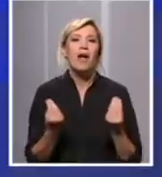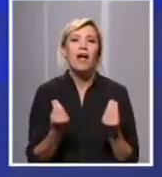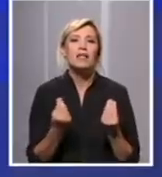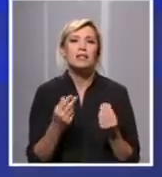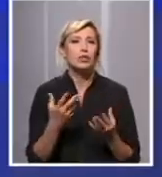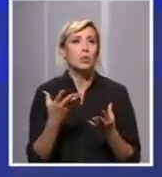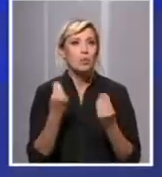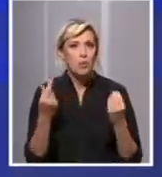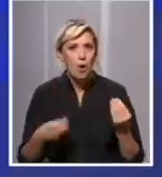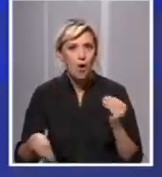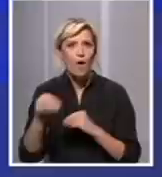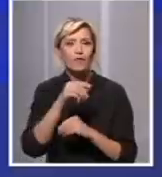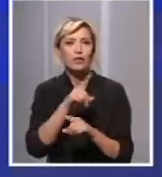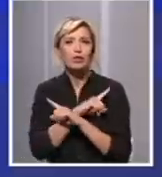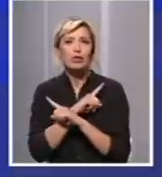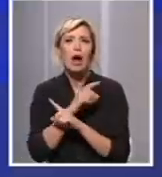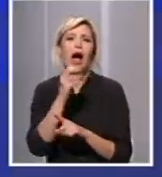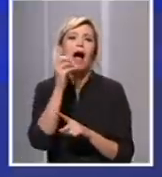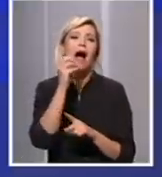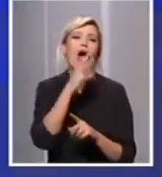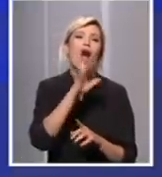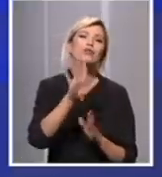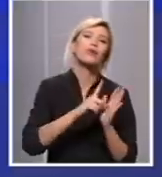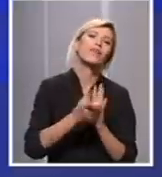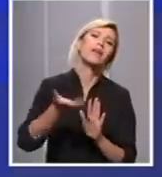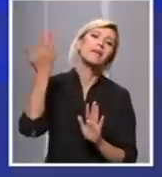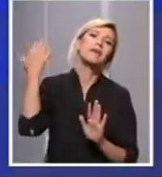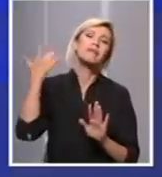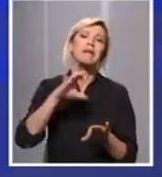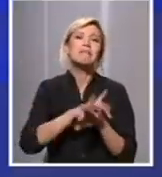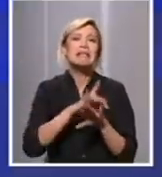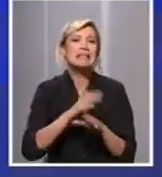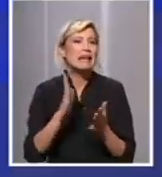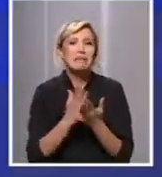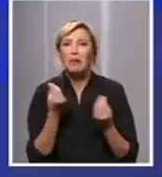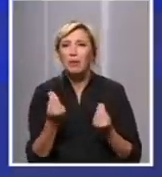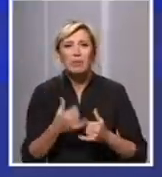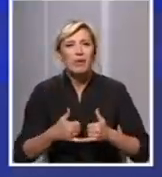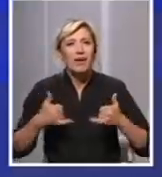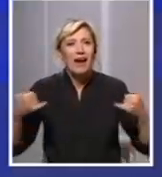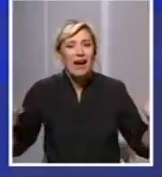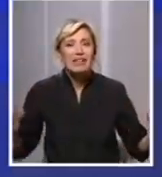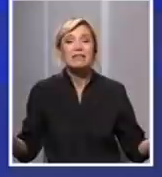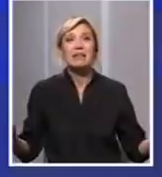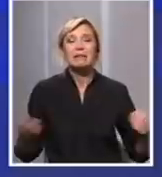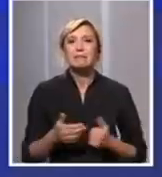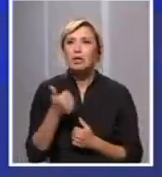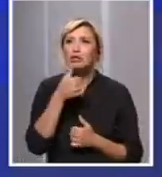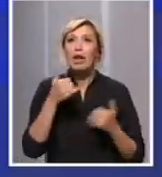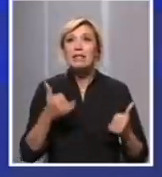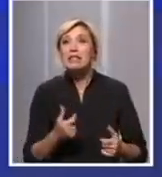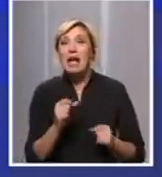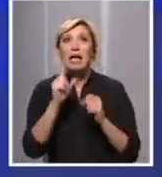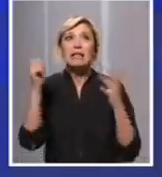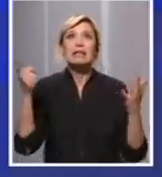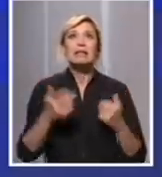fatalnije, mnogo je bio manje razvijen zdravstveni sistem, ali da li nas je iznenadilo? Pa, iznenadilo